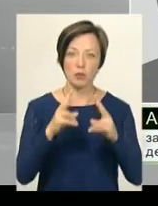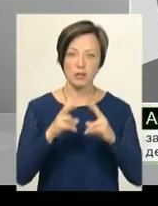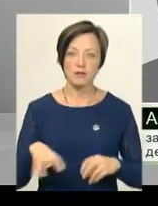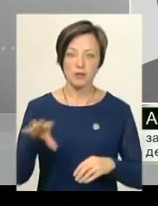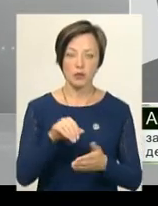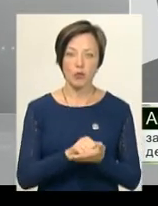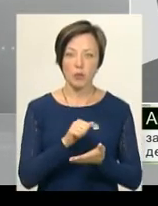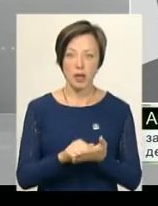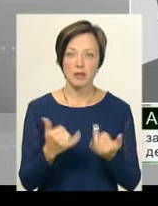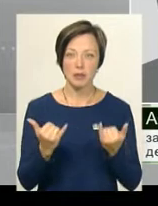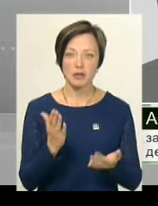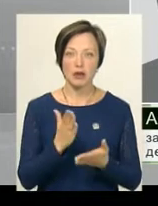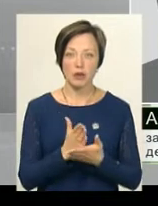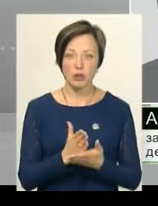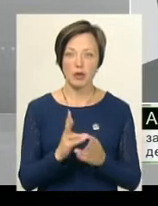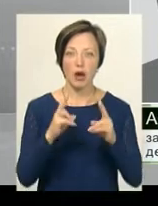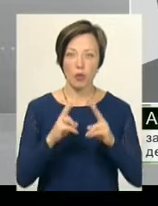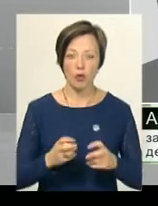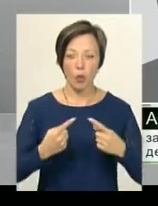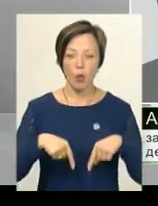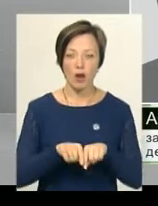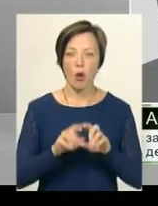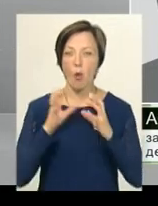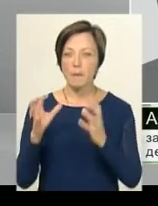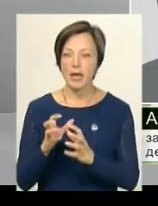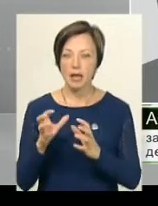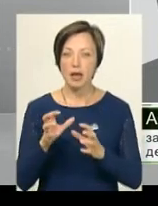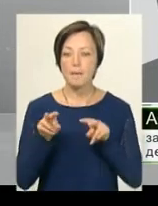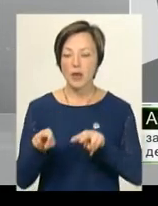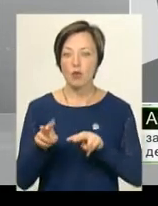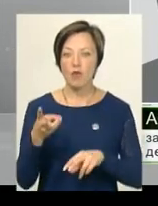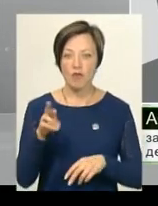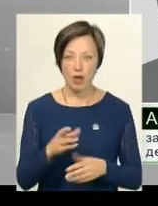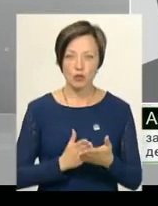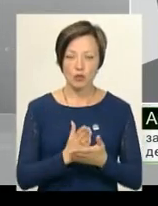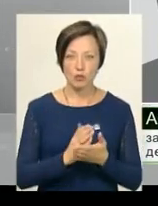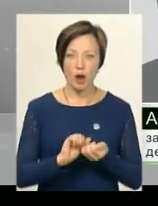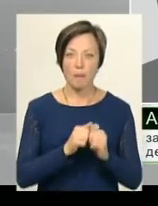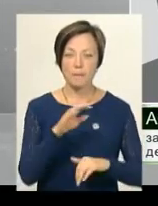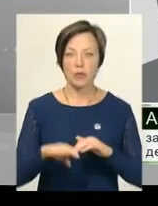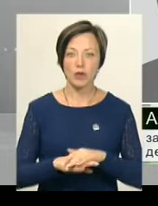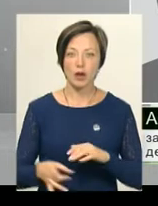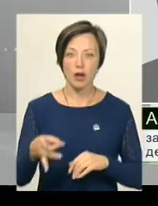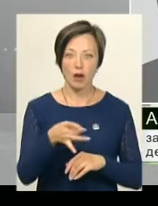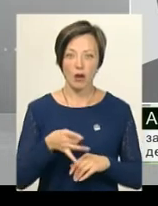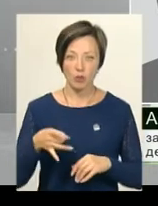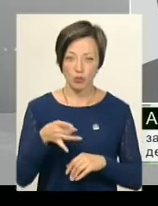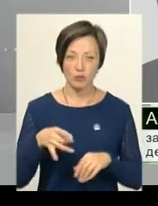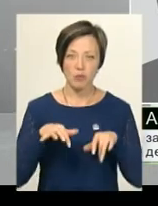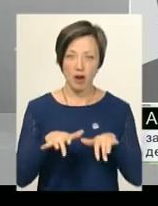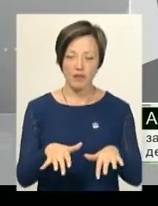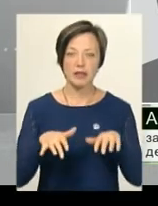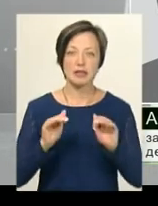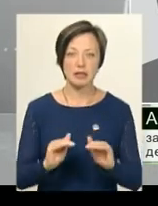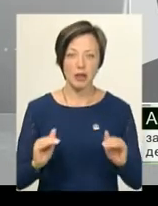І всі документи тепер знаходяться на розгляді в органах опіки і піклування разом зі службою Кам'янець-Подільського району у справах дітей. І